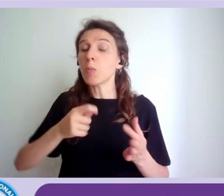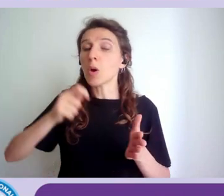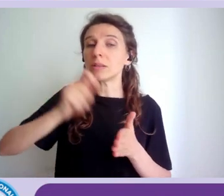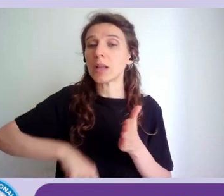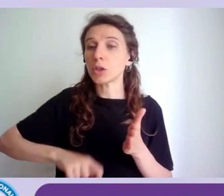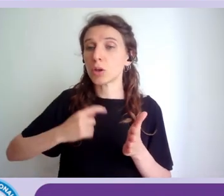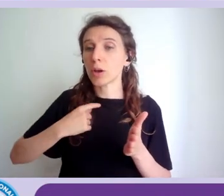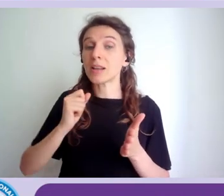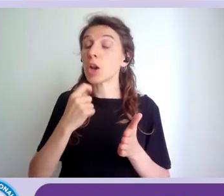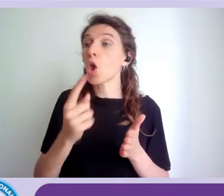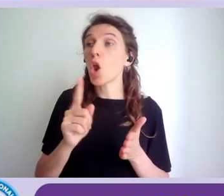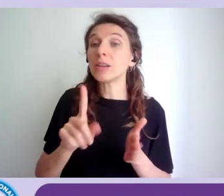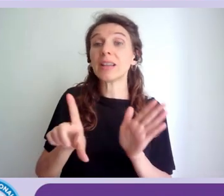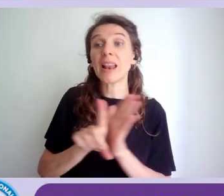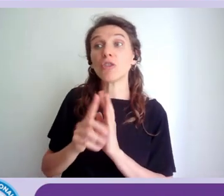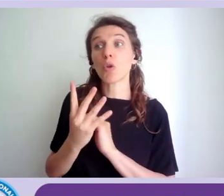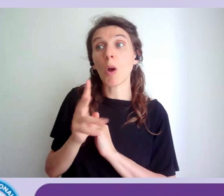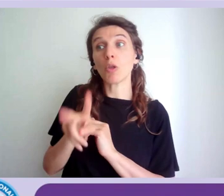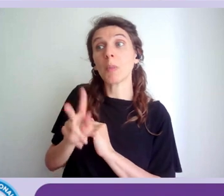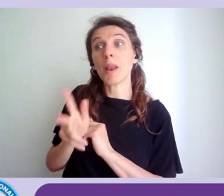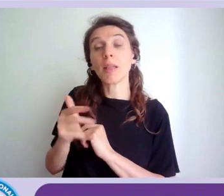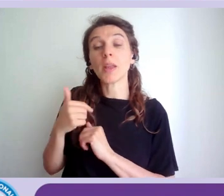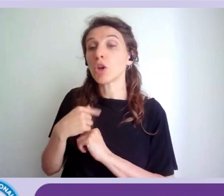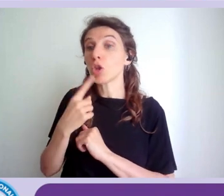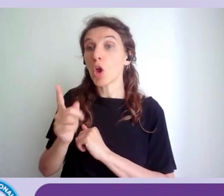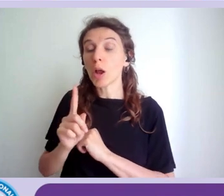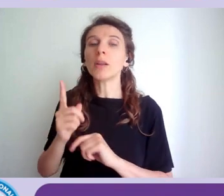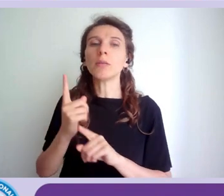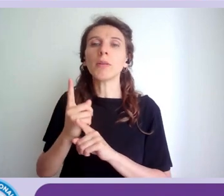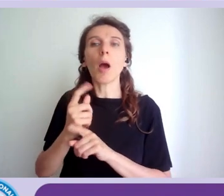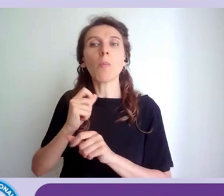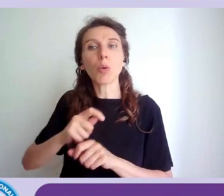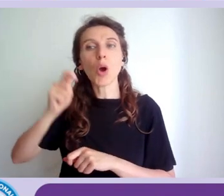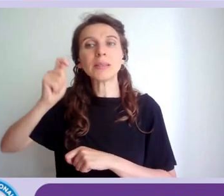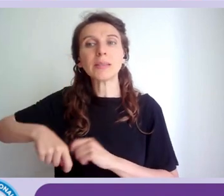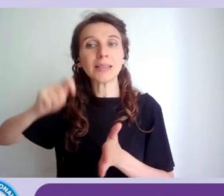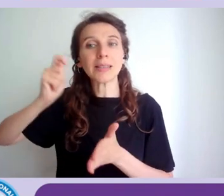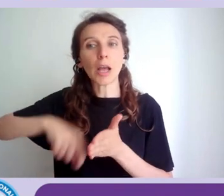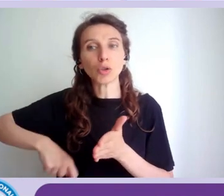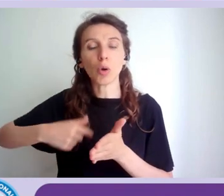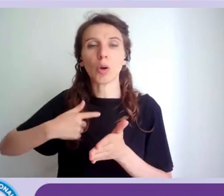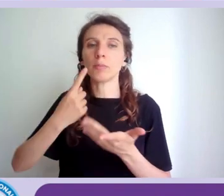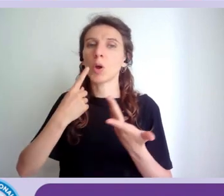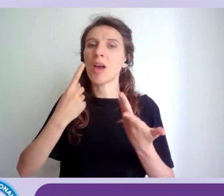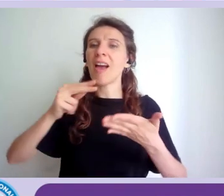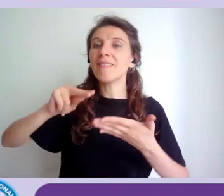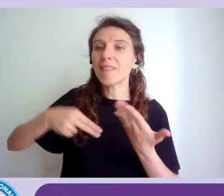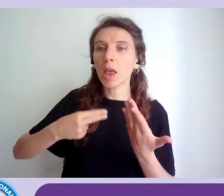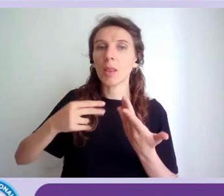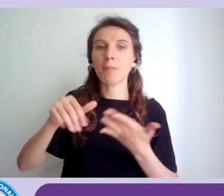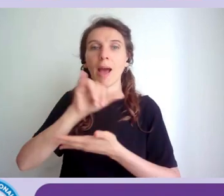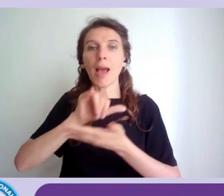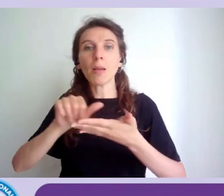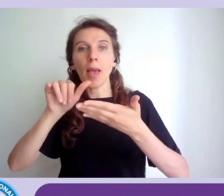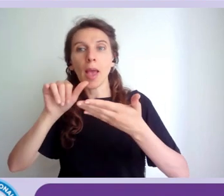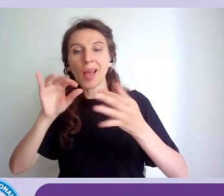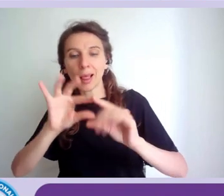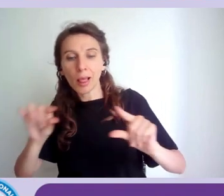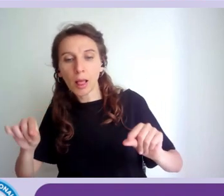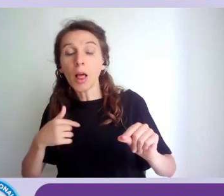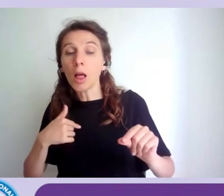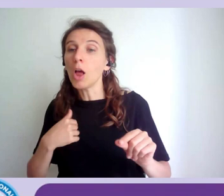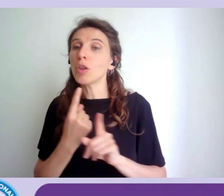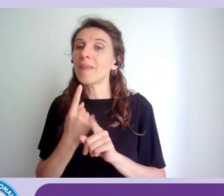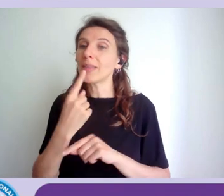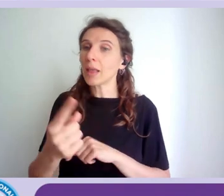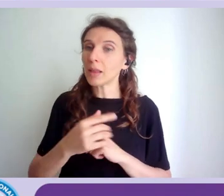sanzionabili quindi mettetelo nella firma delle mail ad esempio nella carta intestata nella nelle fatture via